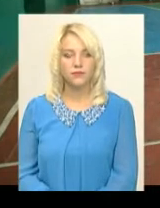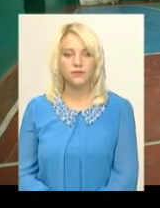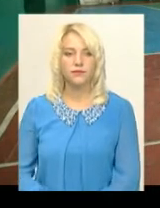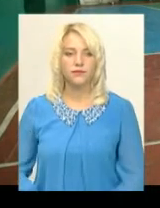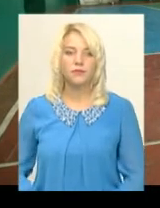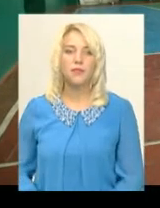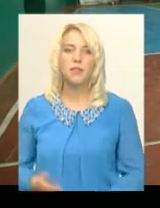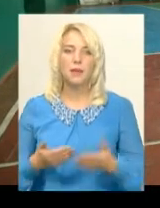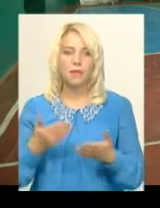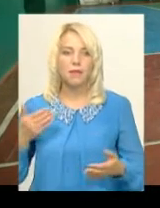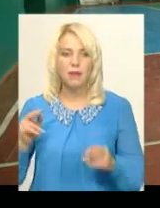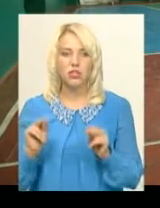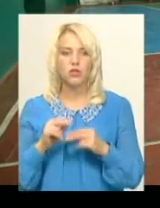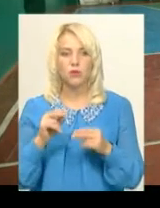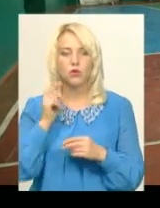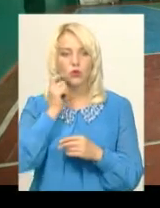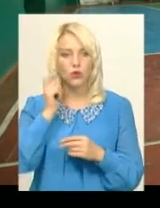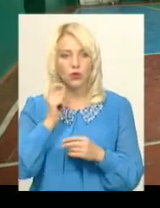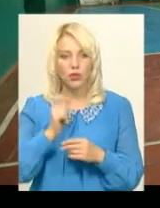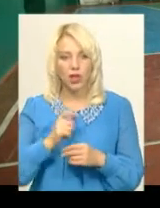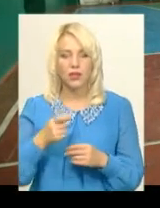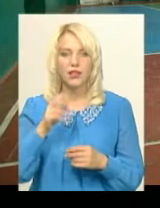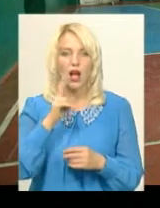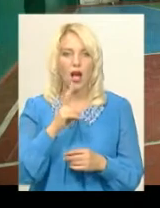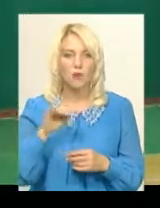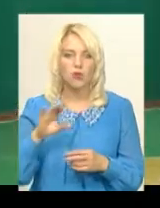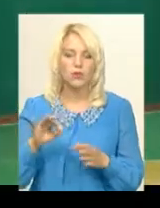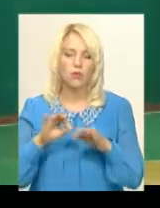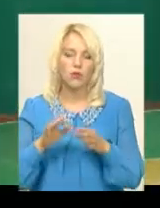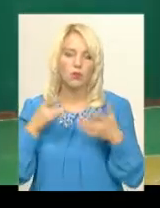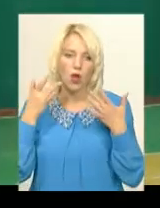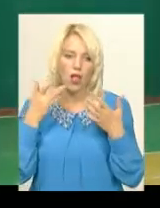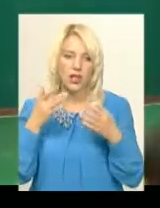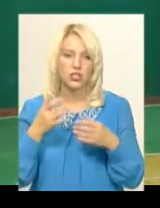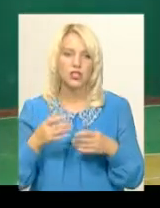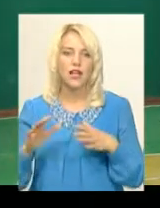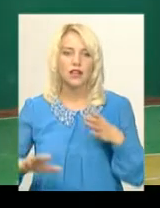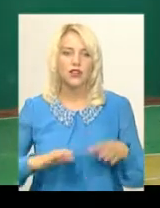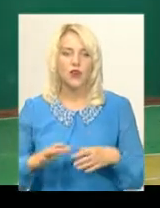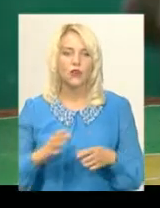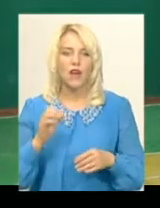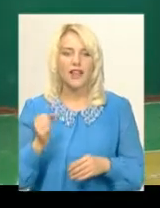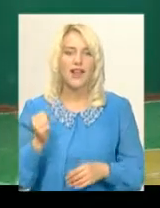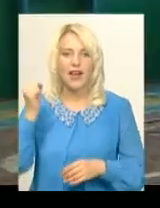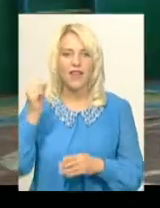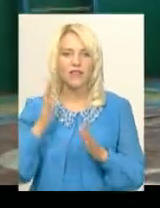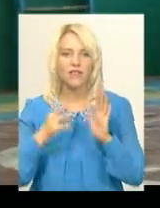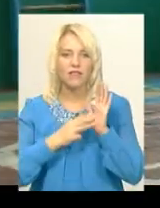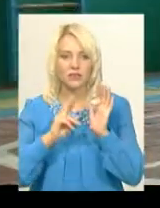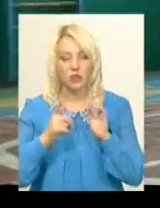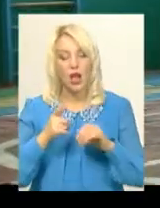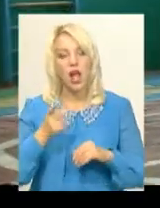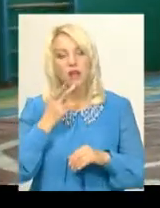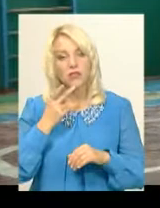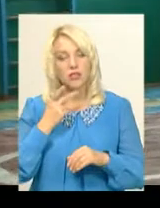Перед чемпіонатом України Володимир Копичинський проводить полегшене тренування. Піднімає гирю вагою 8 кілограмів, хоча зазвичай виконує